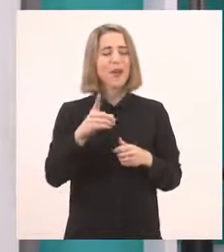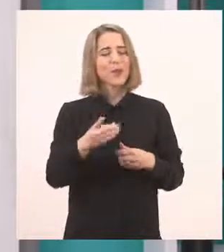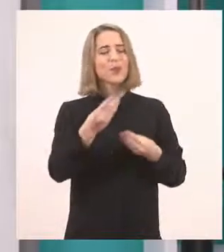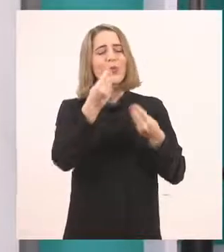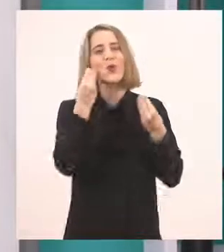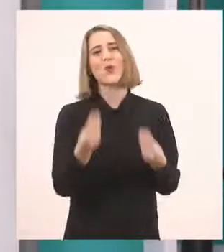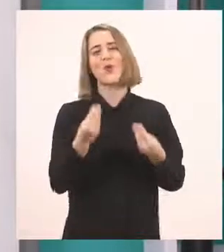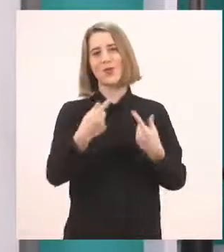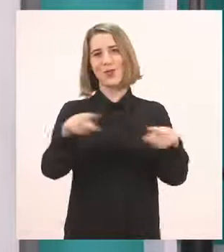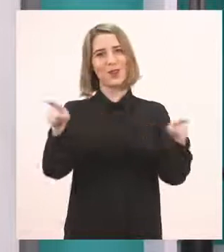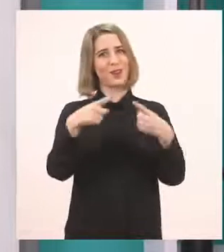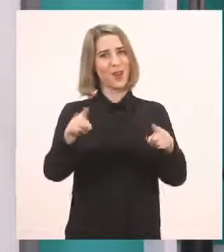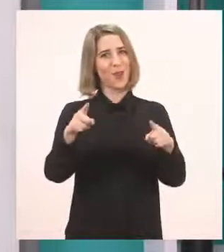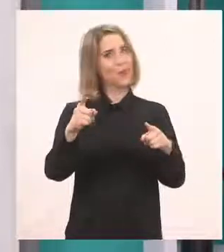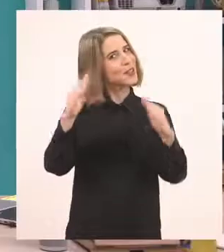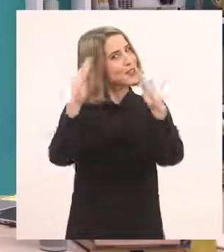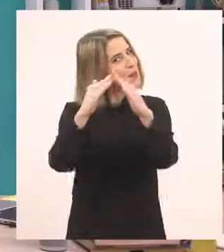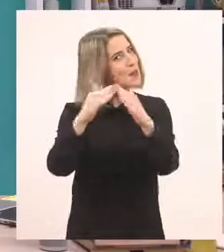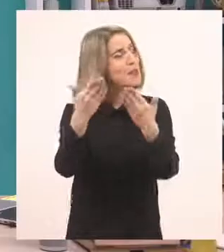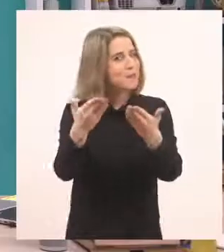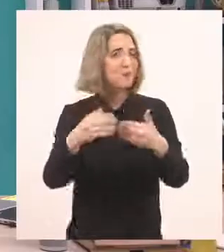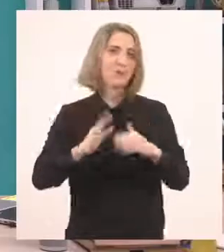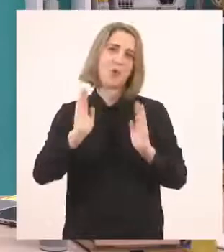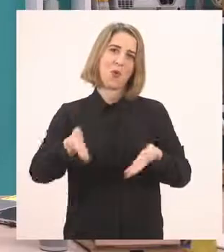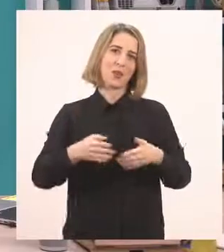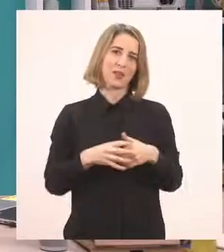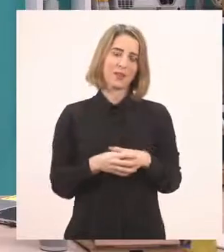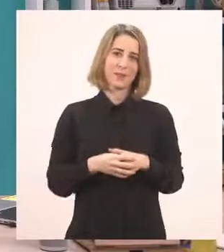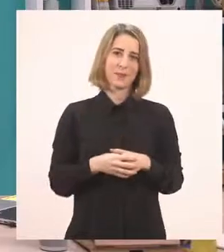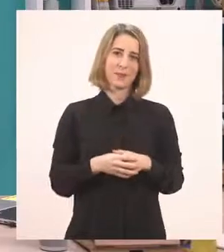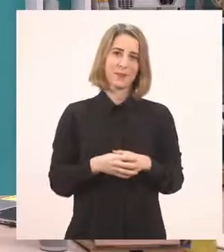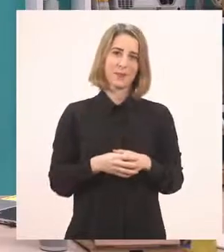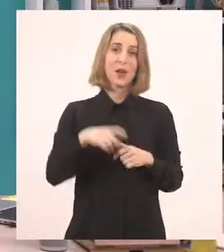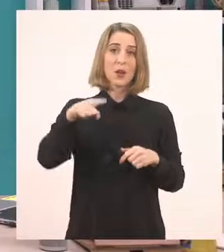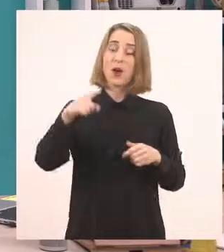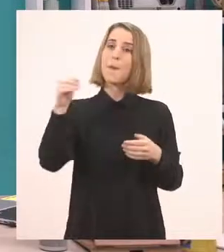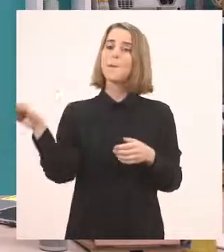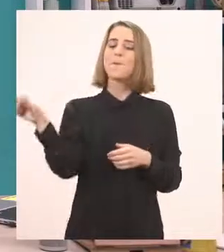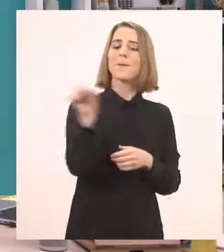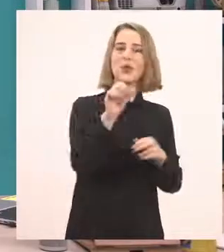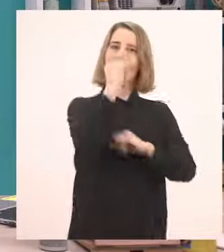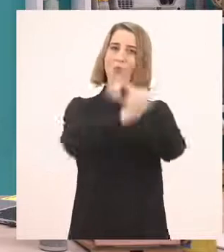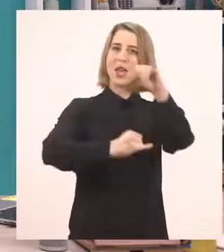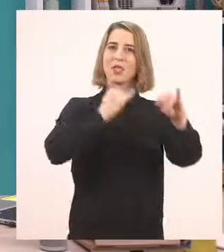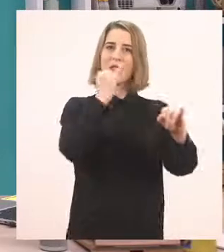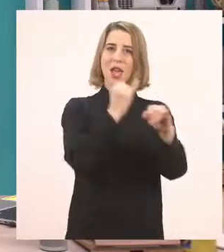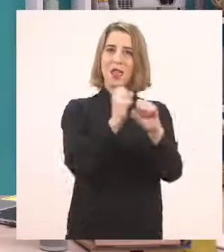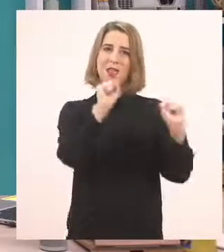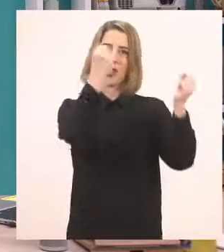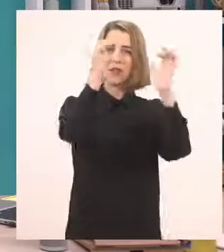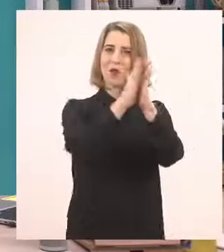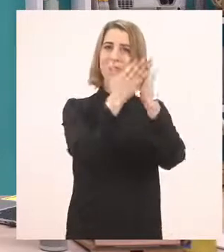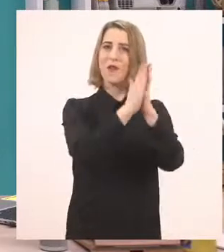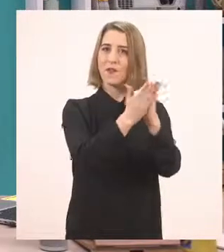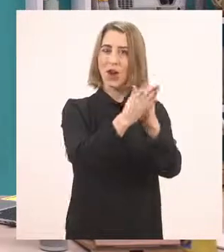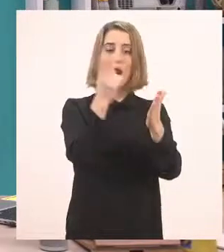το τραγούδο. Το βάλετε να το ακούσετε, να μην το ξεχάσετε. Λοιπόν, θα πάμε πάλι στο διαδραστικό βιβλίο και θα δούμε ότι κάτω από το